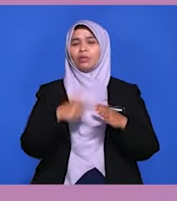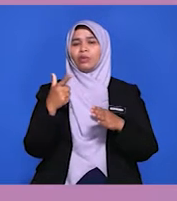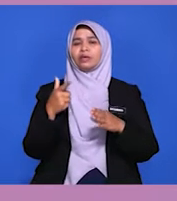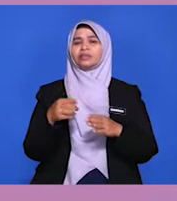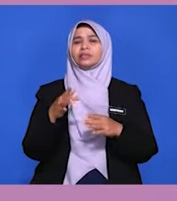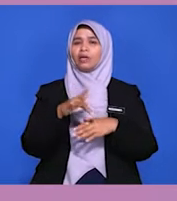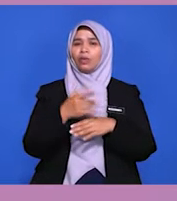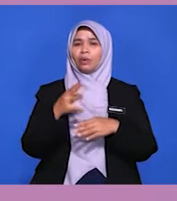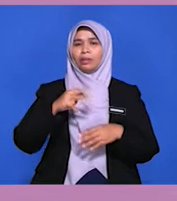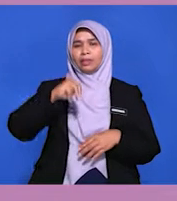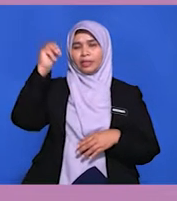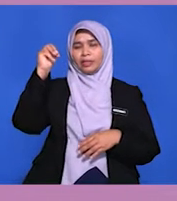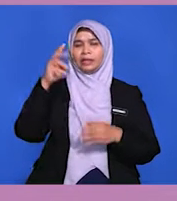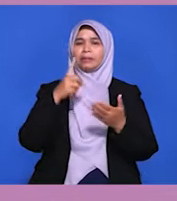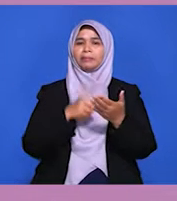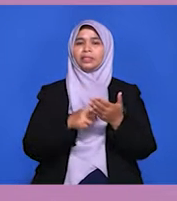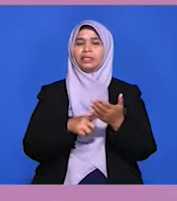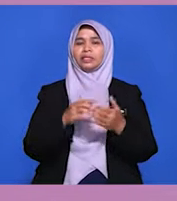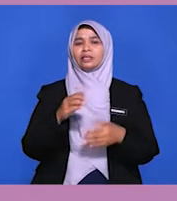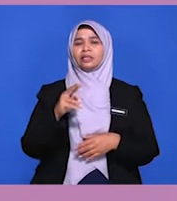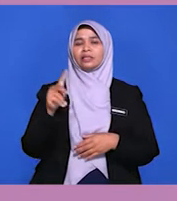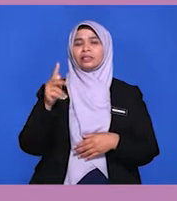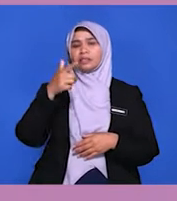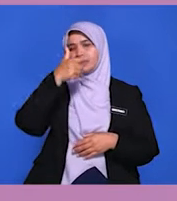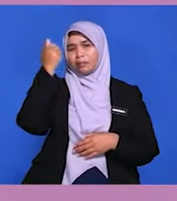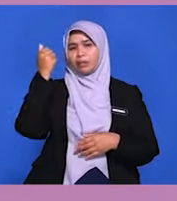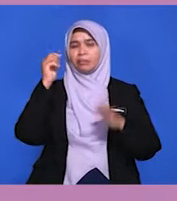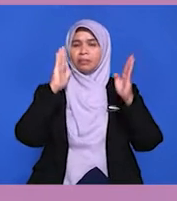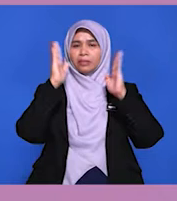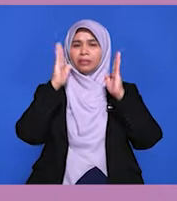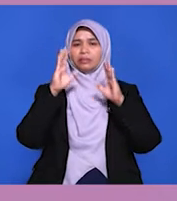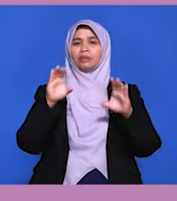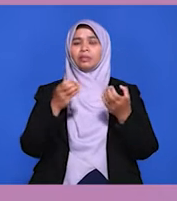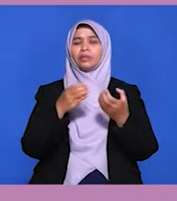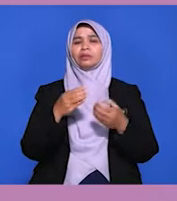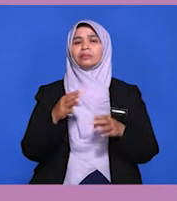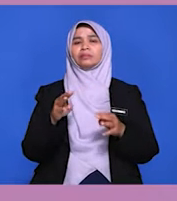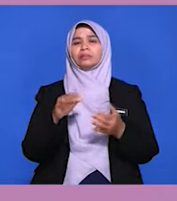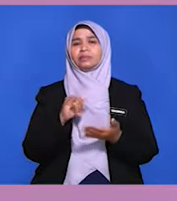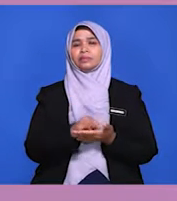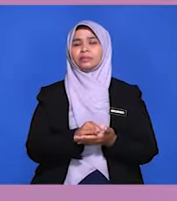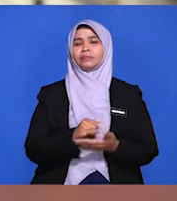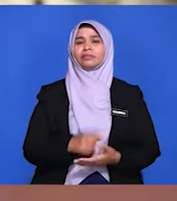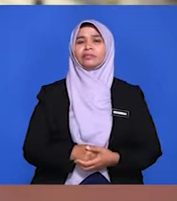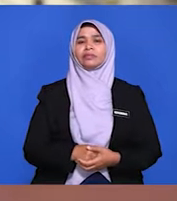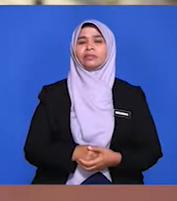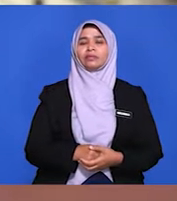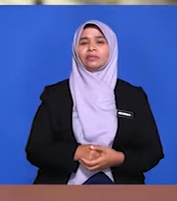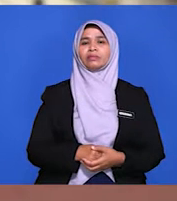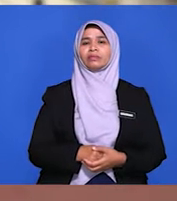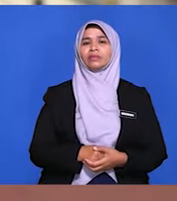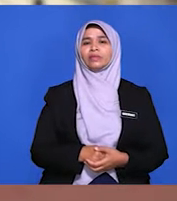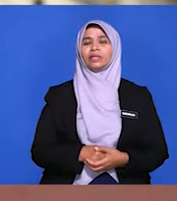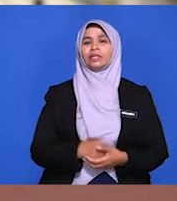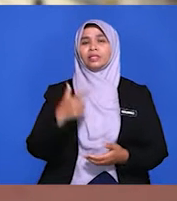kemerdekaan. Bincangkan sebab Malaysia berbuat demikian. Jadi soalan ini